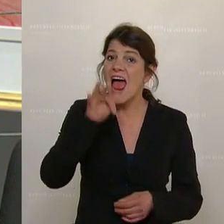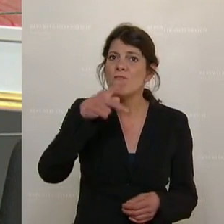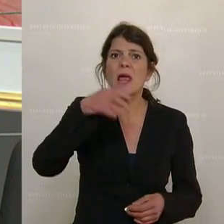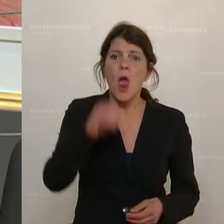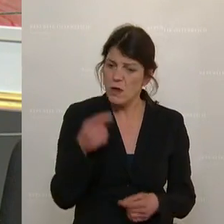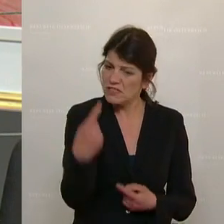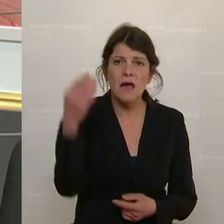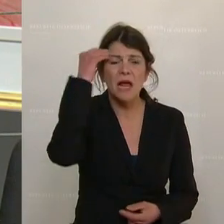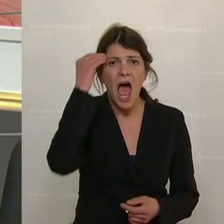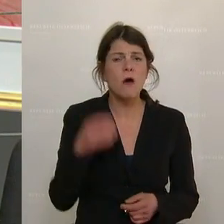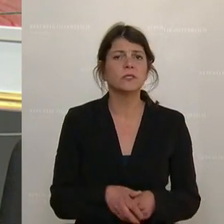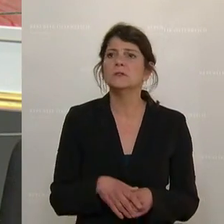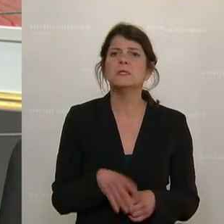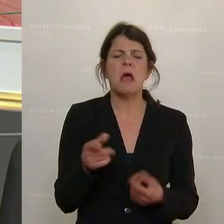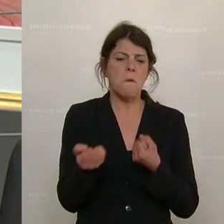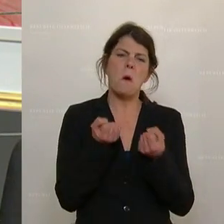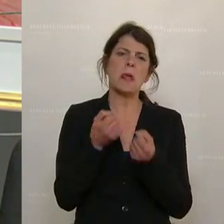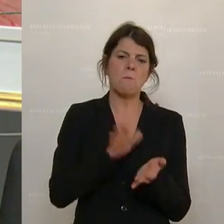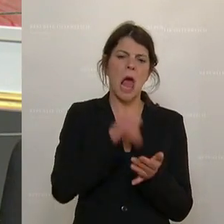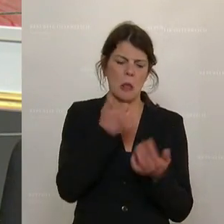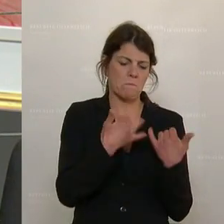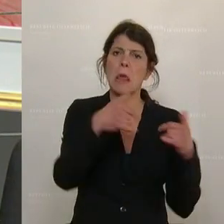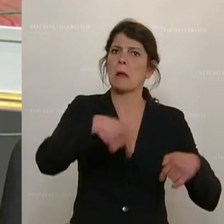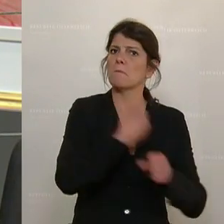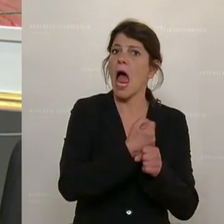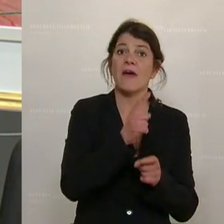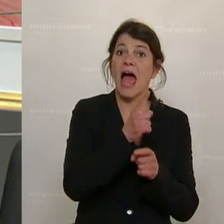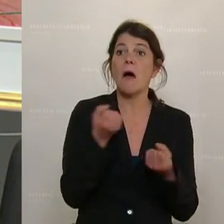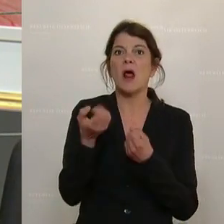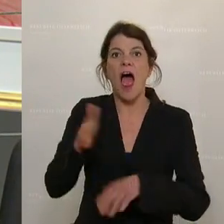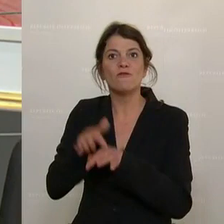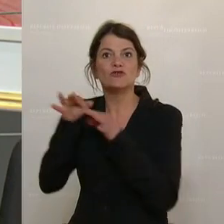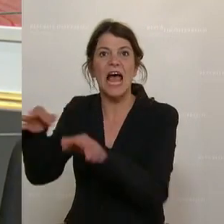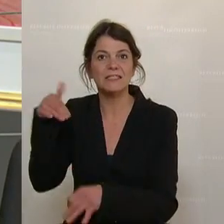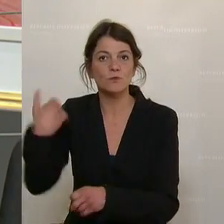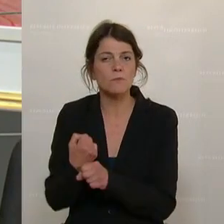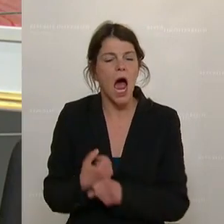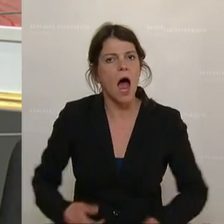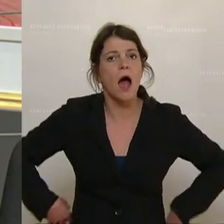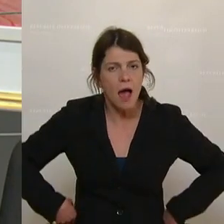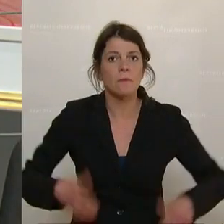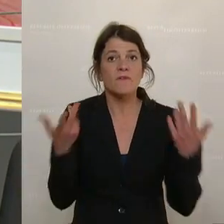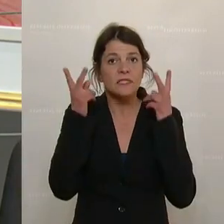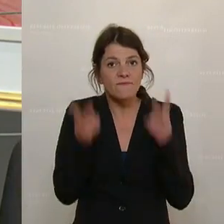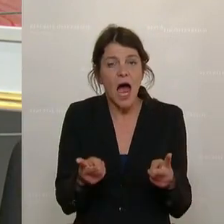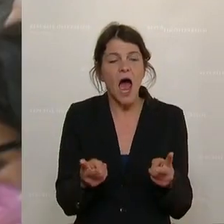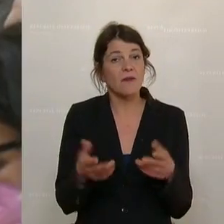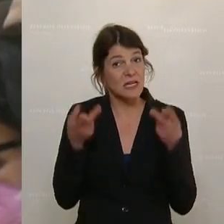meint, nicht Politik im Parlament betreiben zu müssen, sondern auch auf der Straße. Aber das, was wirklich